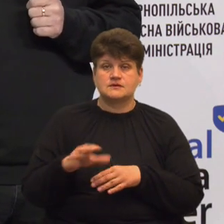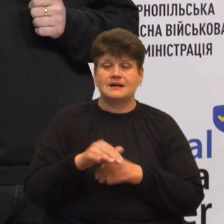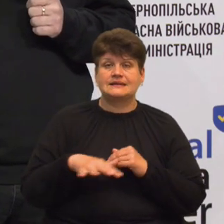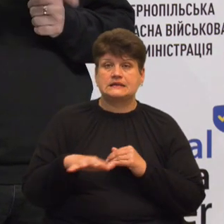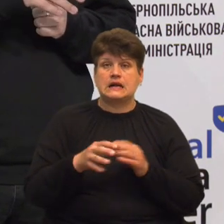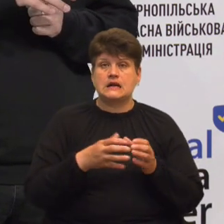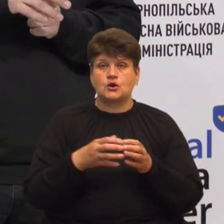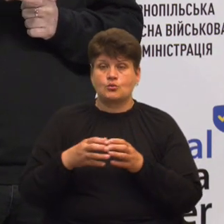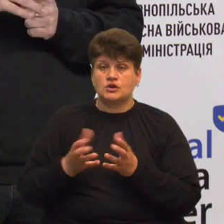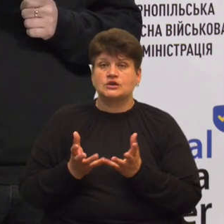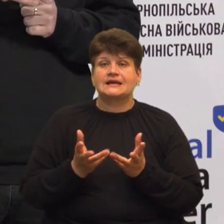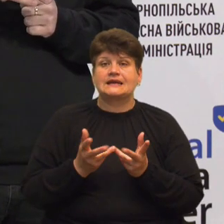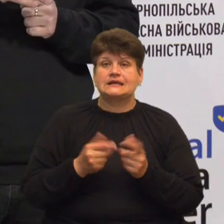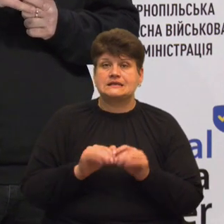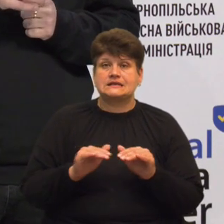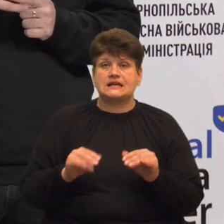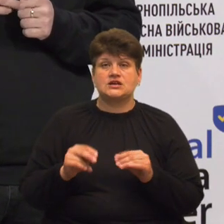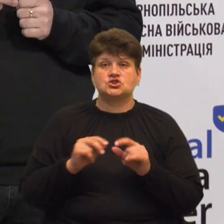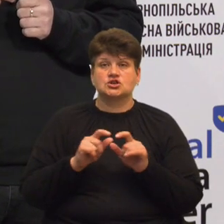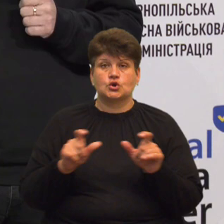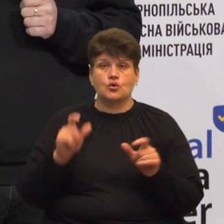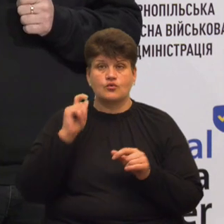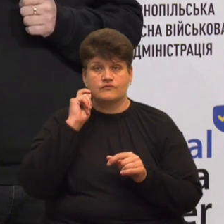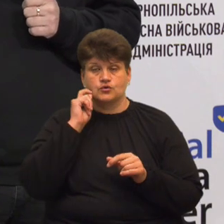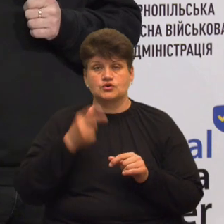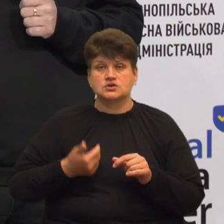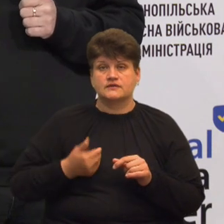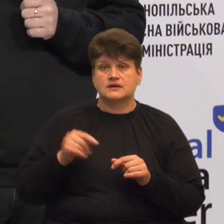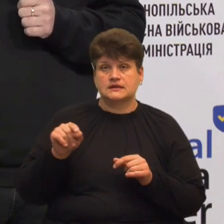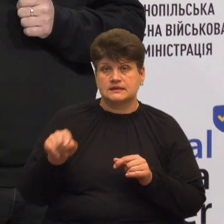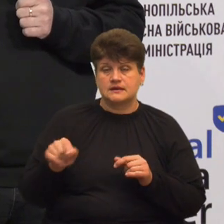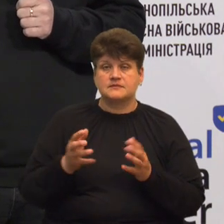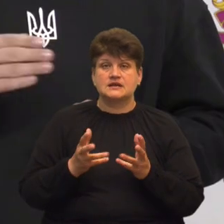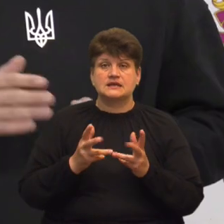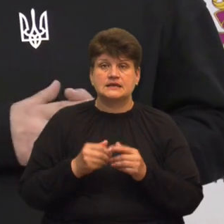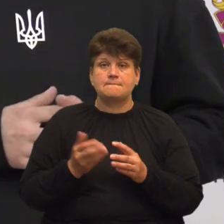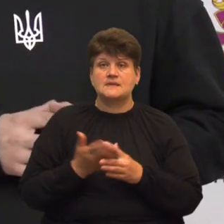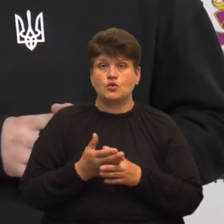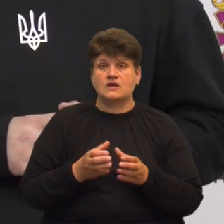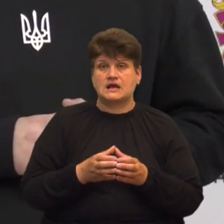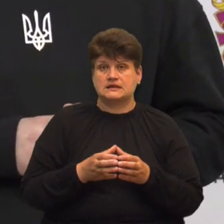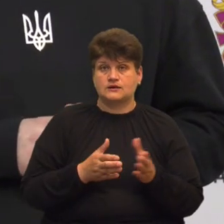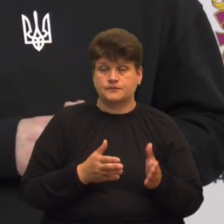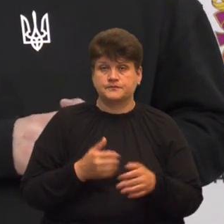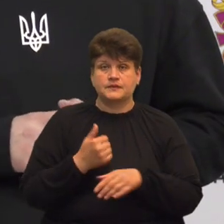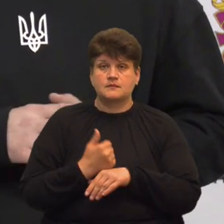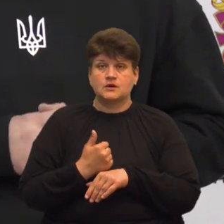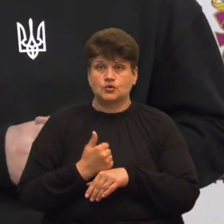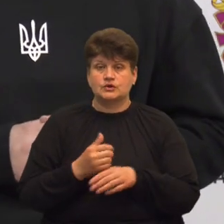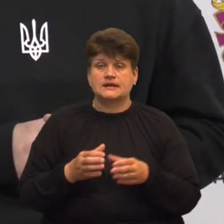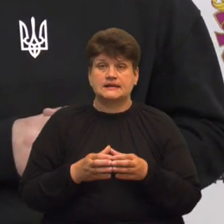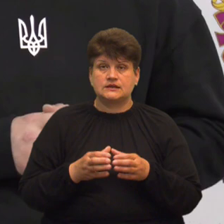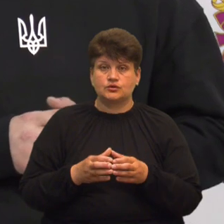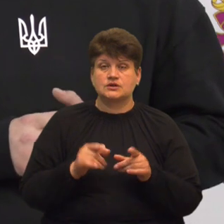відповідно до кількості дітей шкільного віку, які в них проживають, та кількості пільгових категорій. Непріоритетні категорії, які